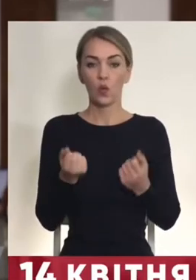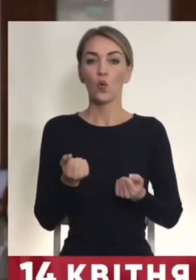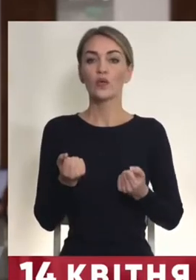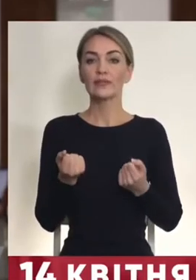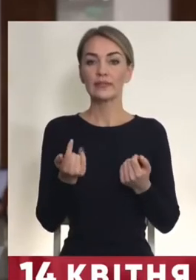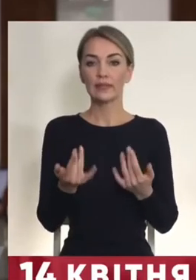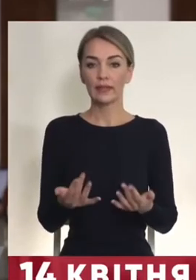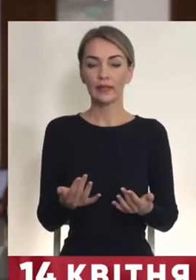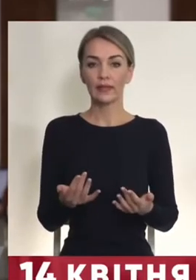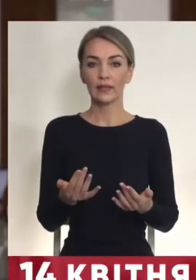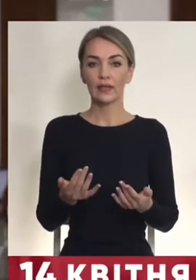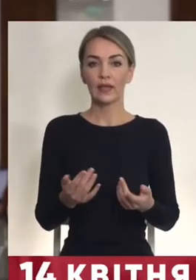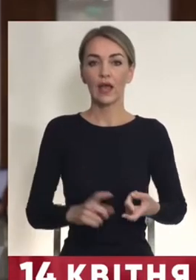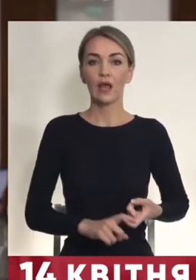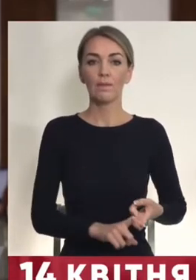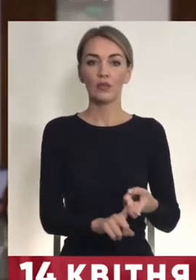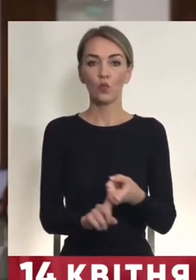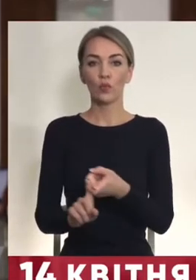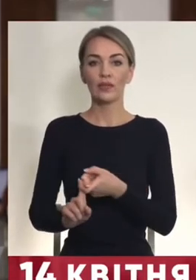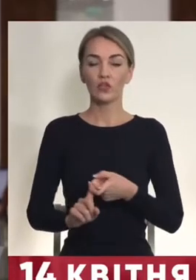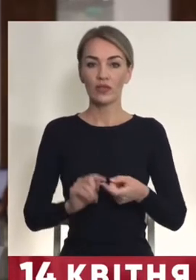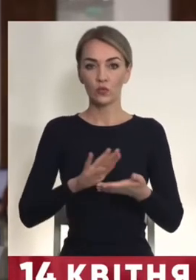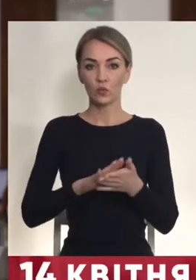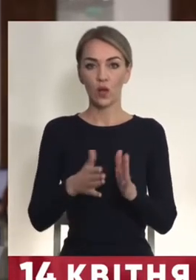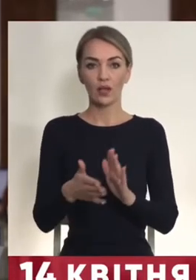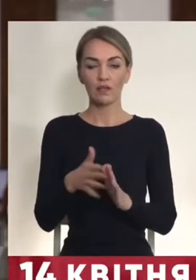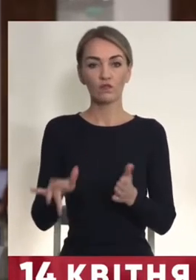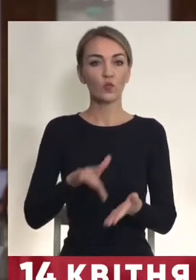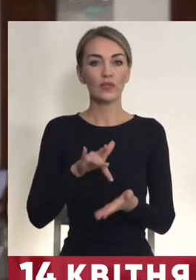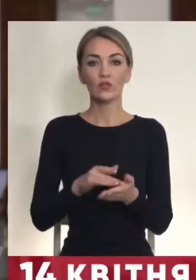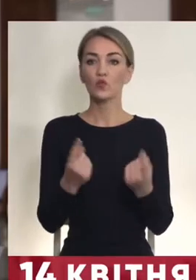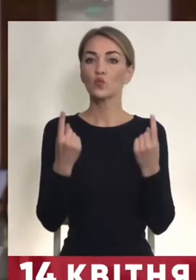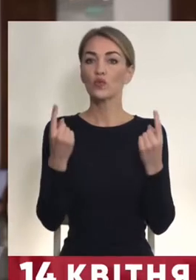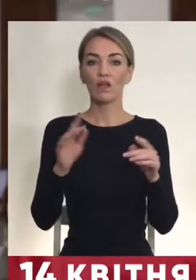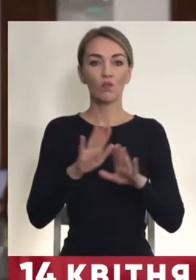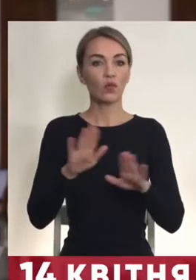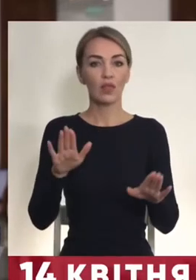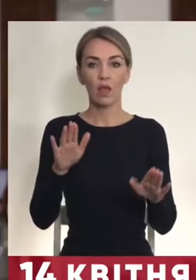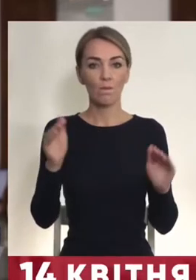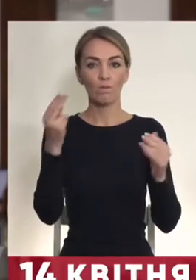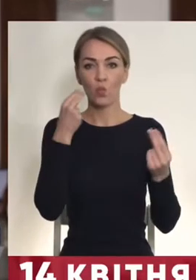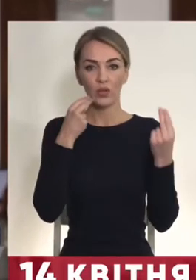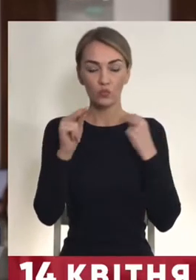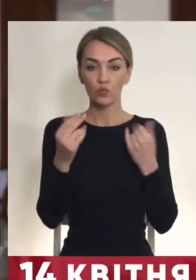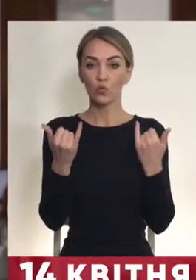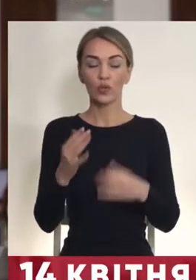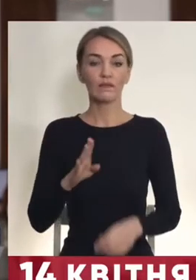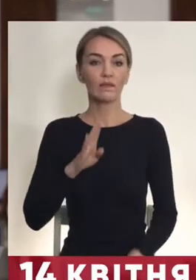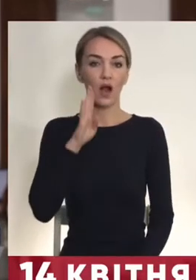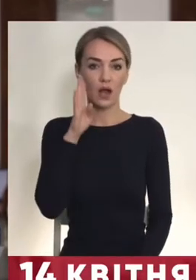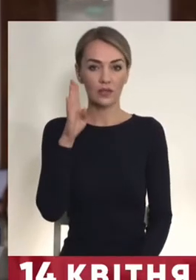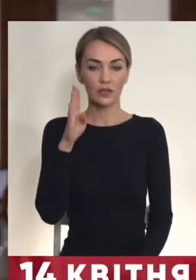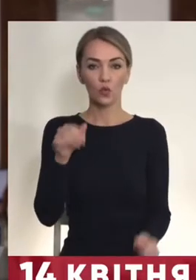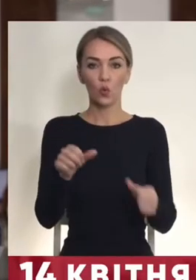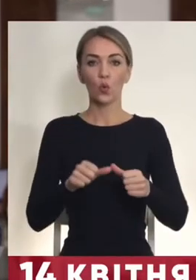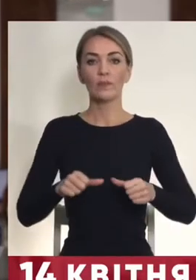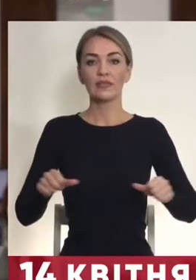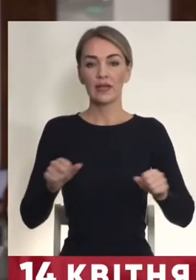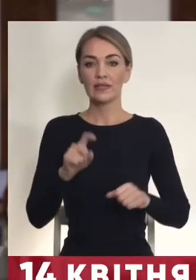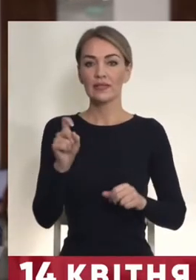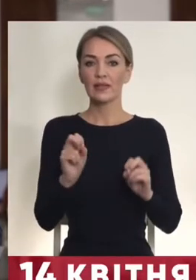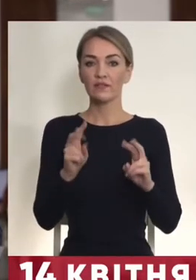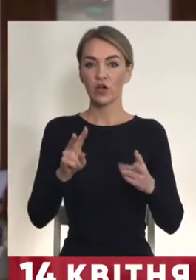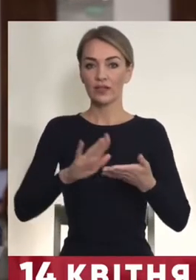Оскільки епідеміологічна ситуація в столиці Суттєво не подліпшується, сьогодні вранці комісія з